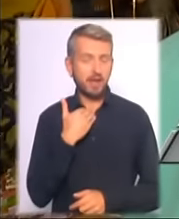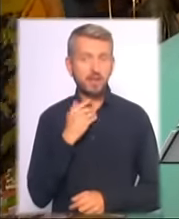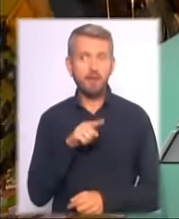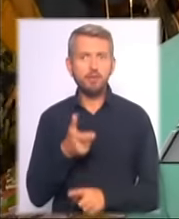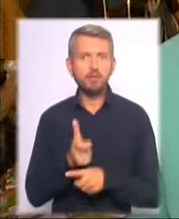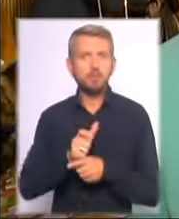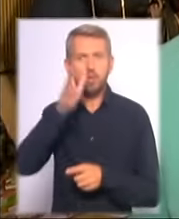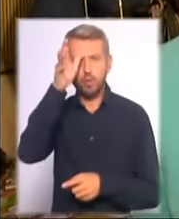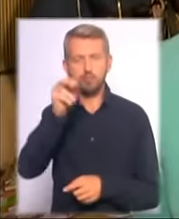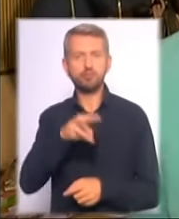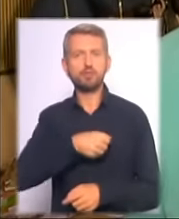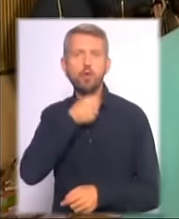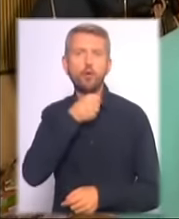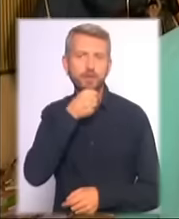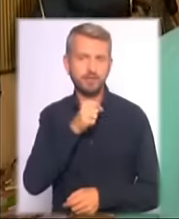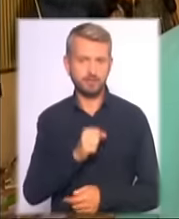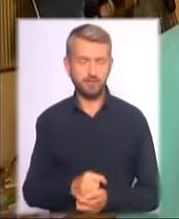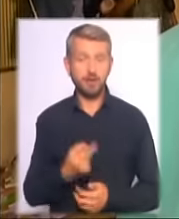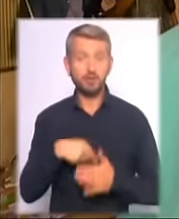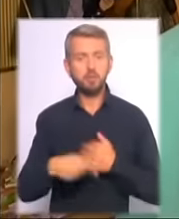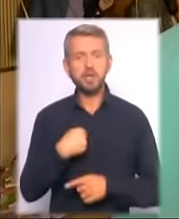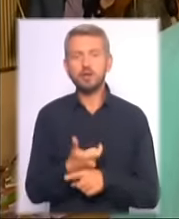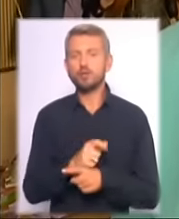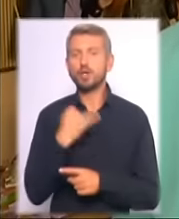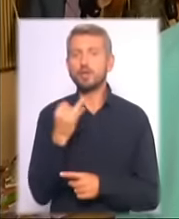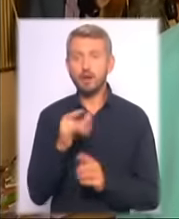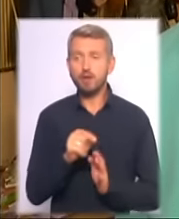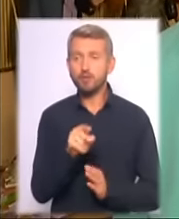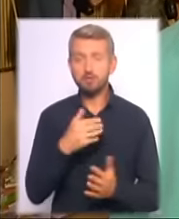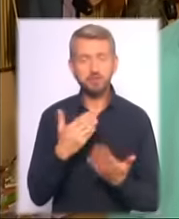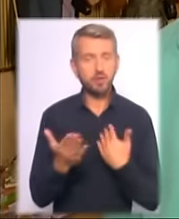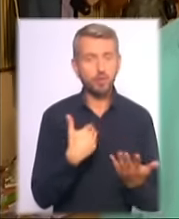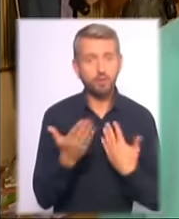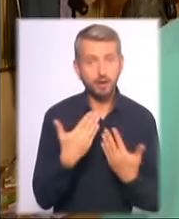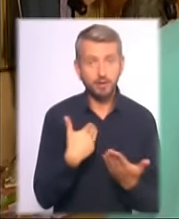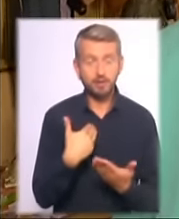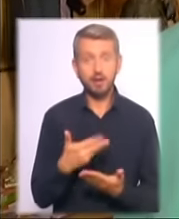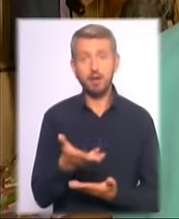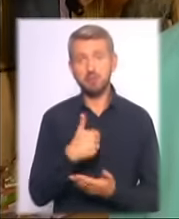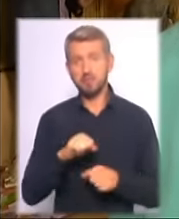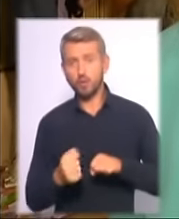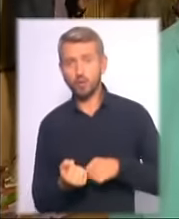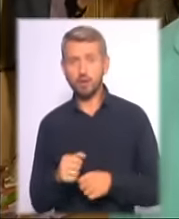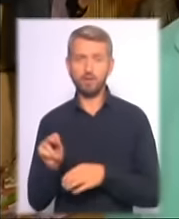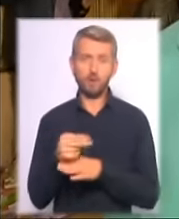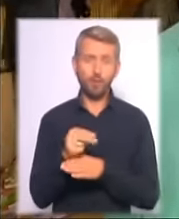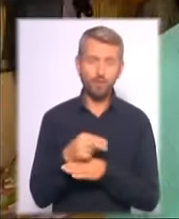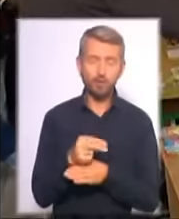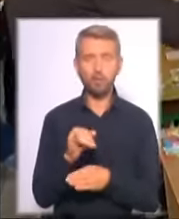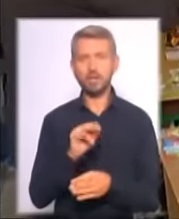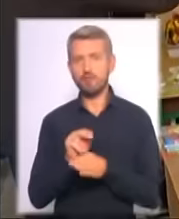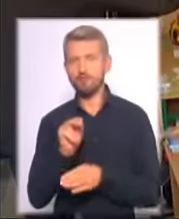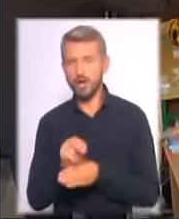розумніші за дорослих. Тому мені дуже цікаво з ними спілкуватися, і ми один одного і виховуємо, і навчаємо.